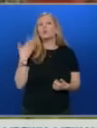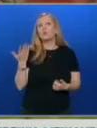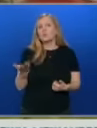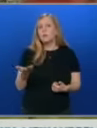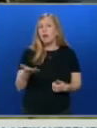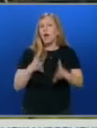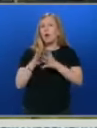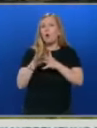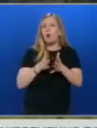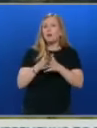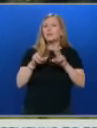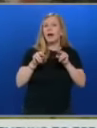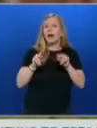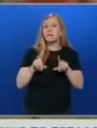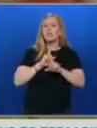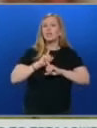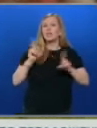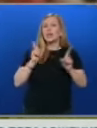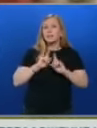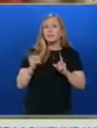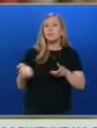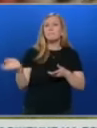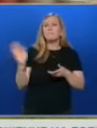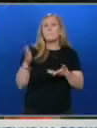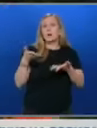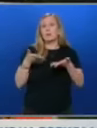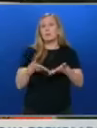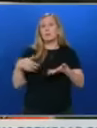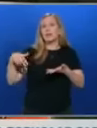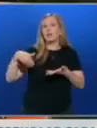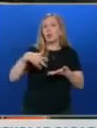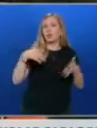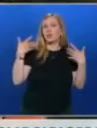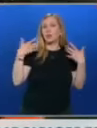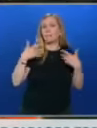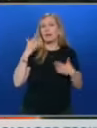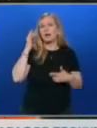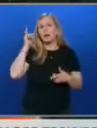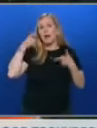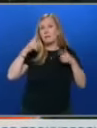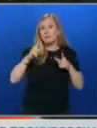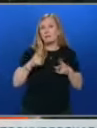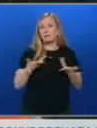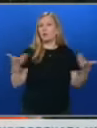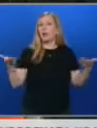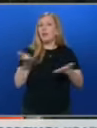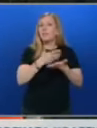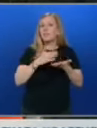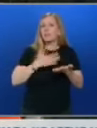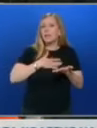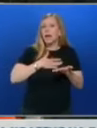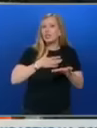твърдят, че не желаят повече кравите да се разхождат и пъсат там Голяма част са в нашите имоти включително